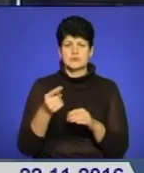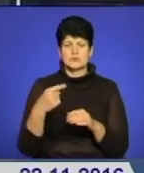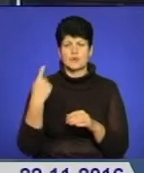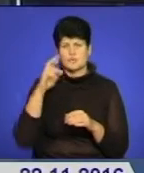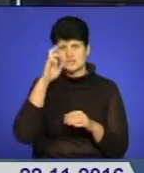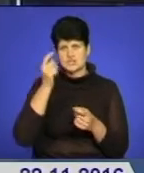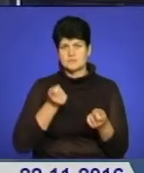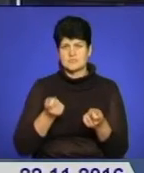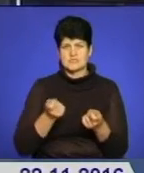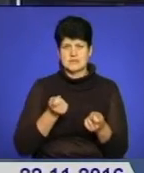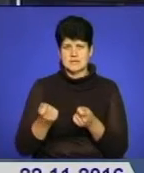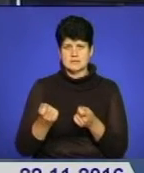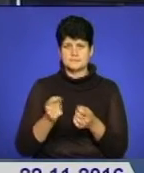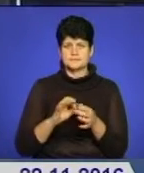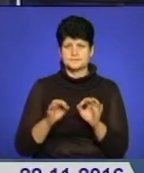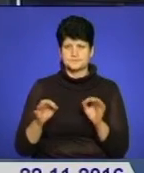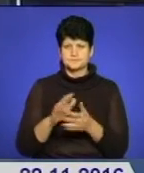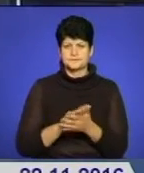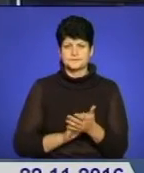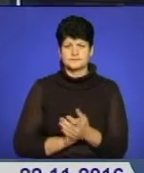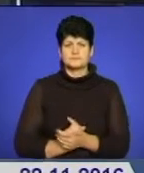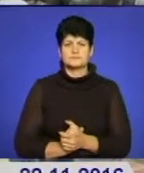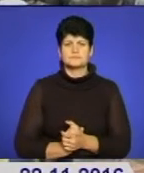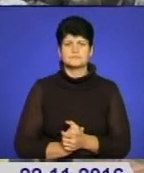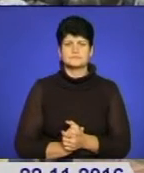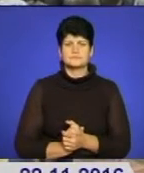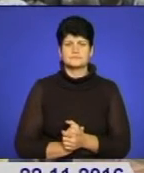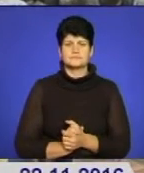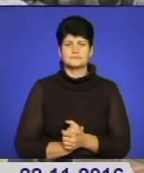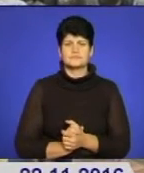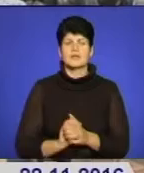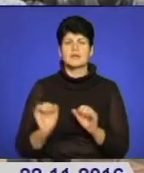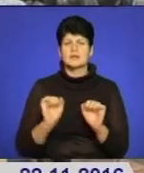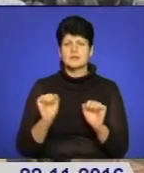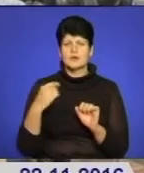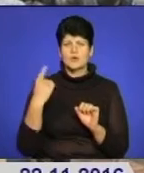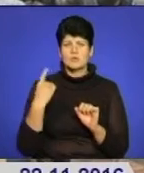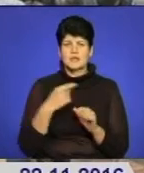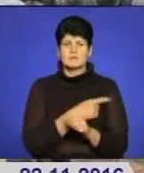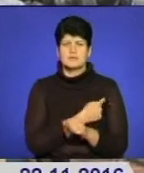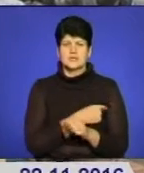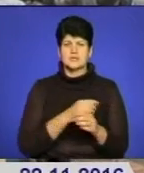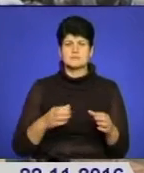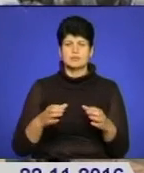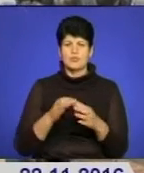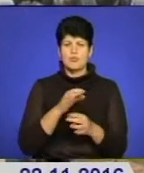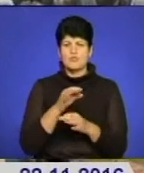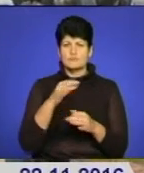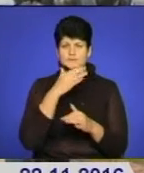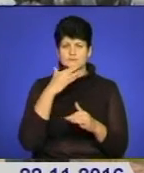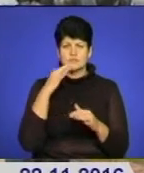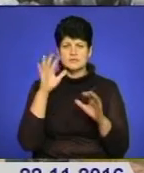облдержадміністрації. З подробицями Наталія Мехралєєва. Керівники області та медична спільнота обговорили низку